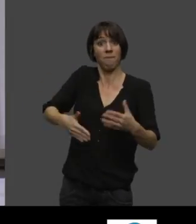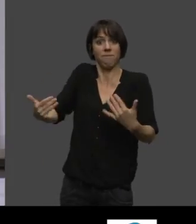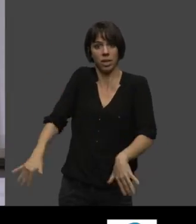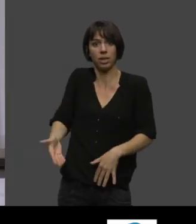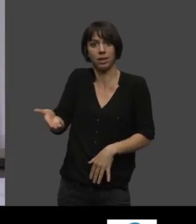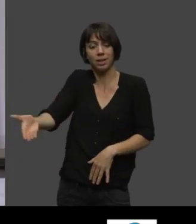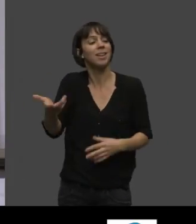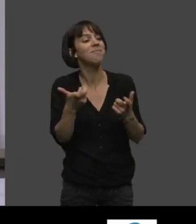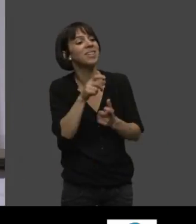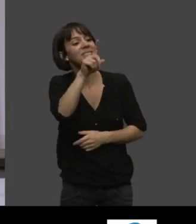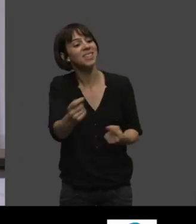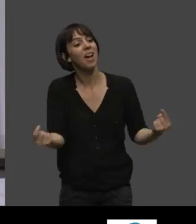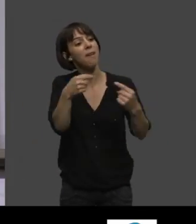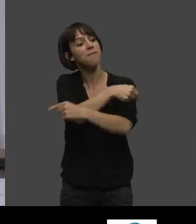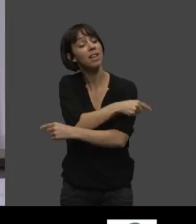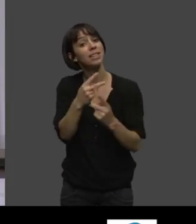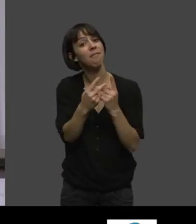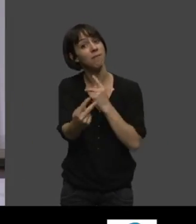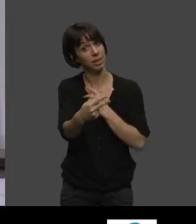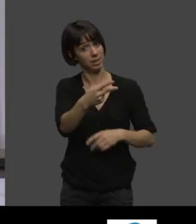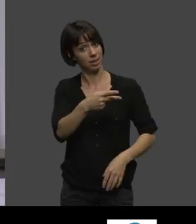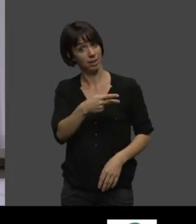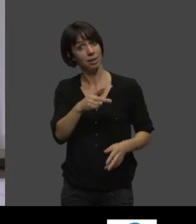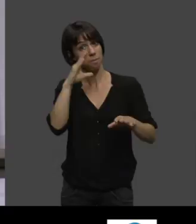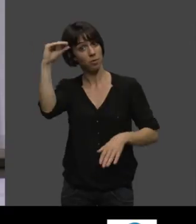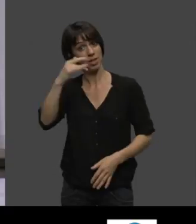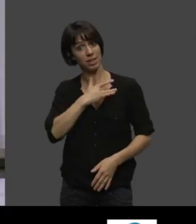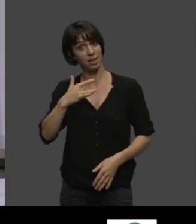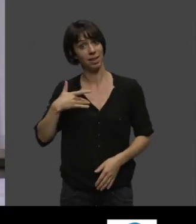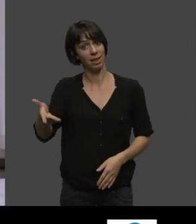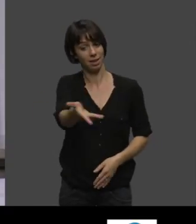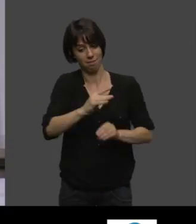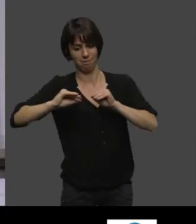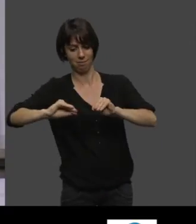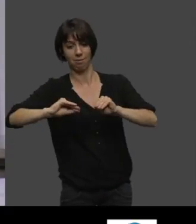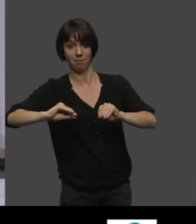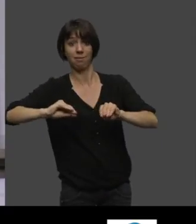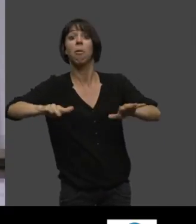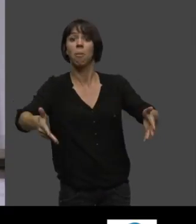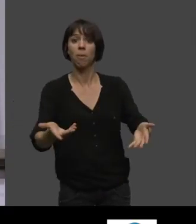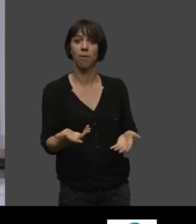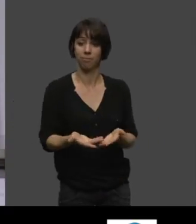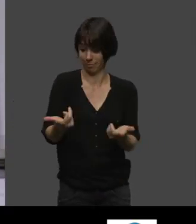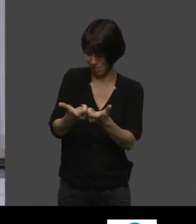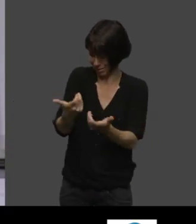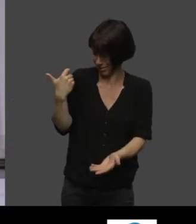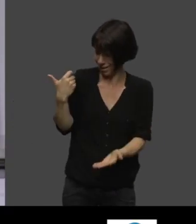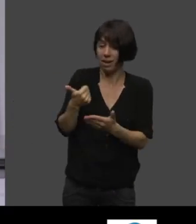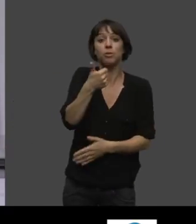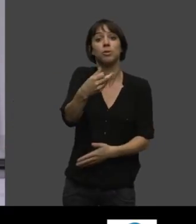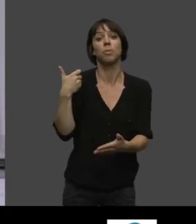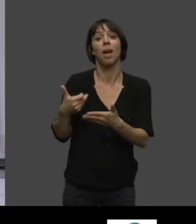comment on démarre pour un professionnel de santé qui a parfois... Eh bien, il y a ceux qui étaient là cette semaine et qui sont